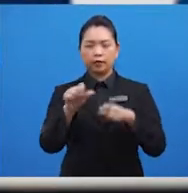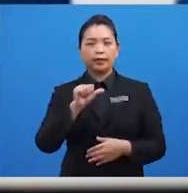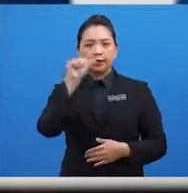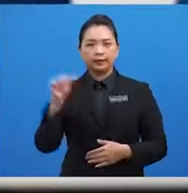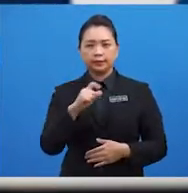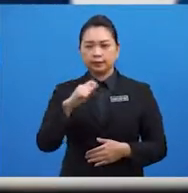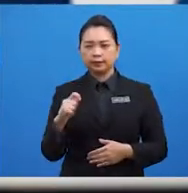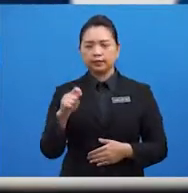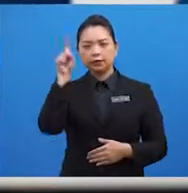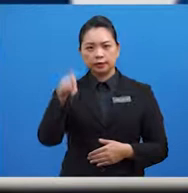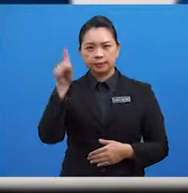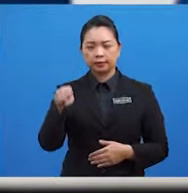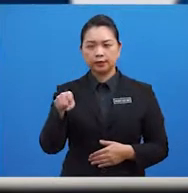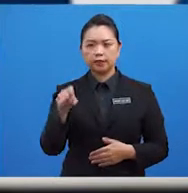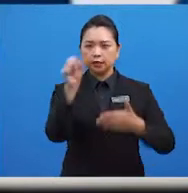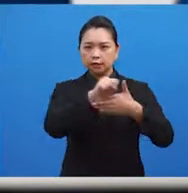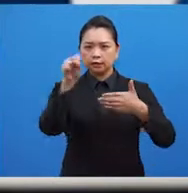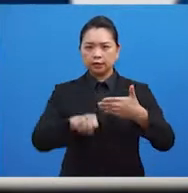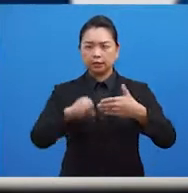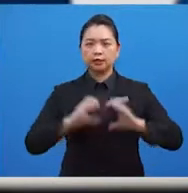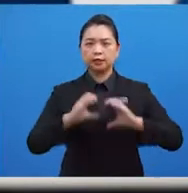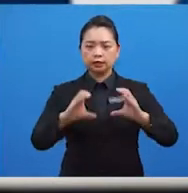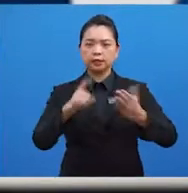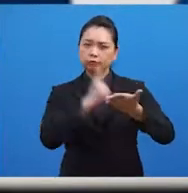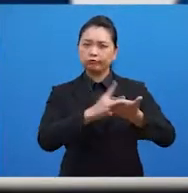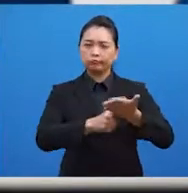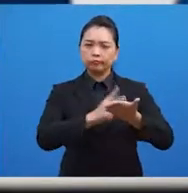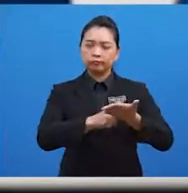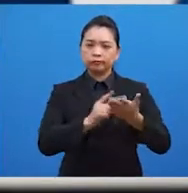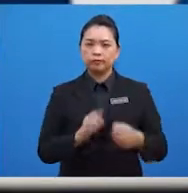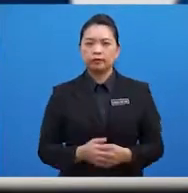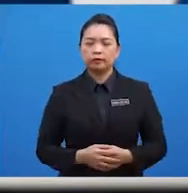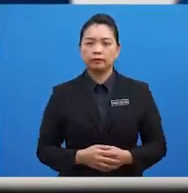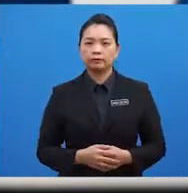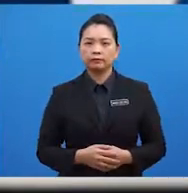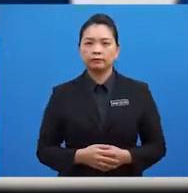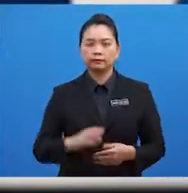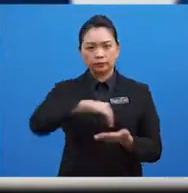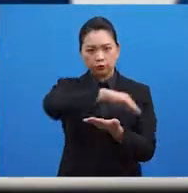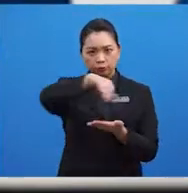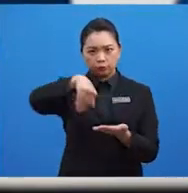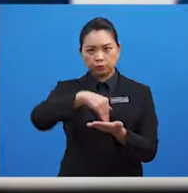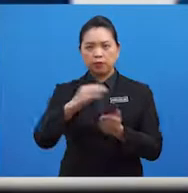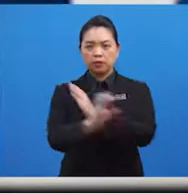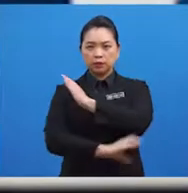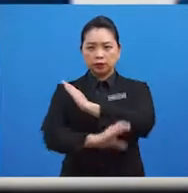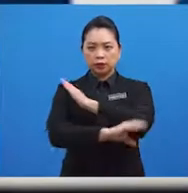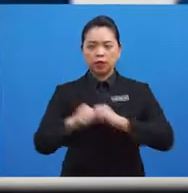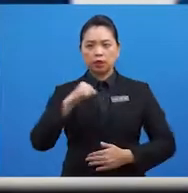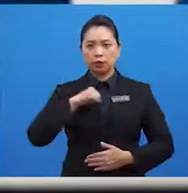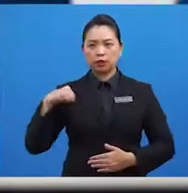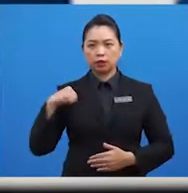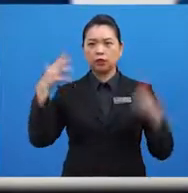harus diselesaikan secara rundingan. Semua negara anggota ASEAN